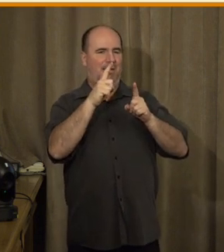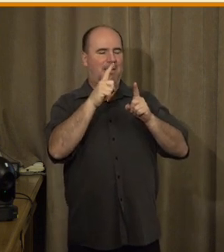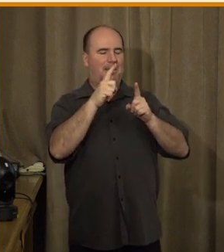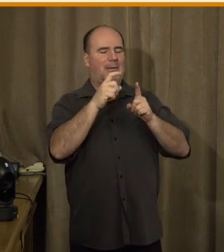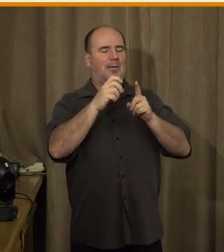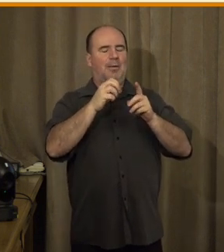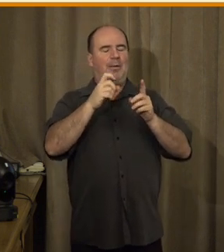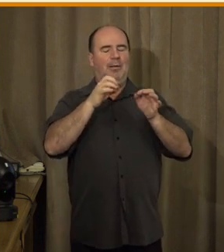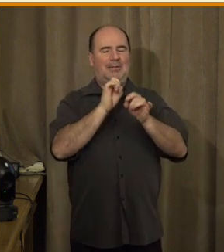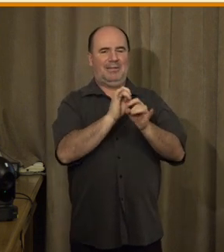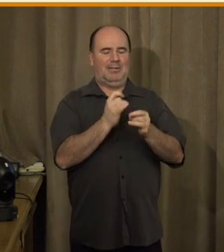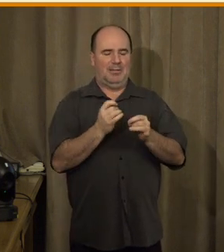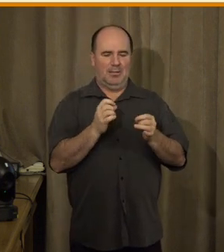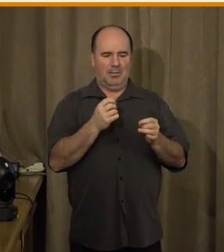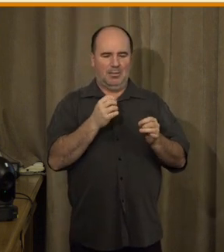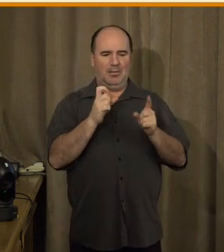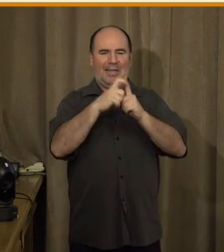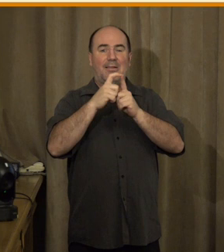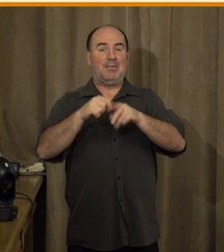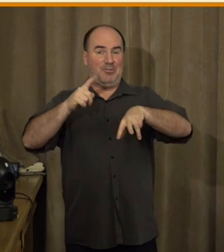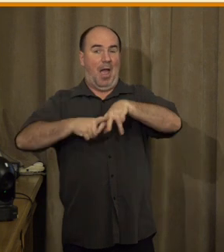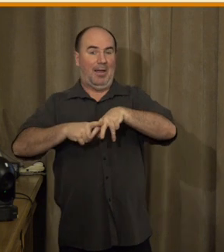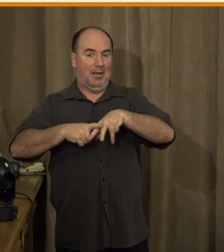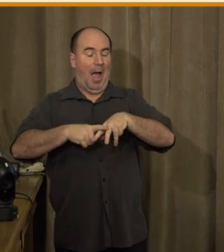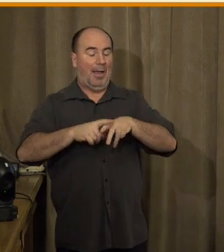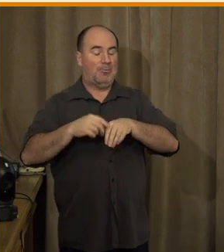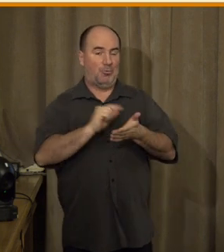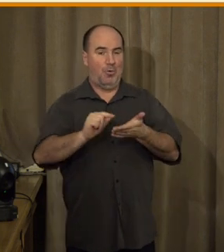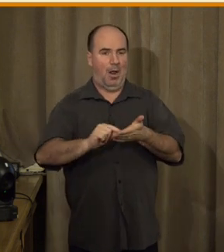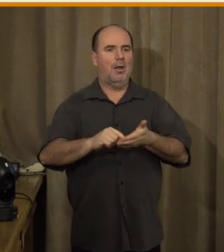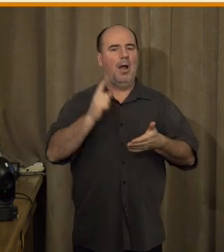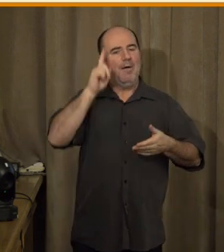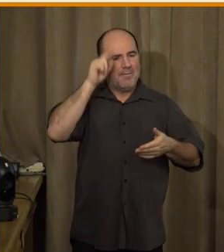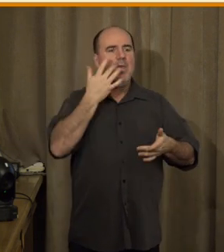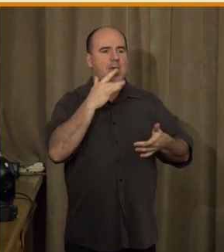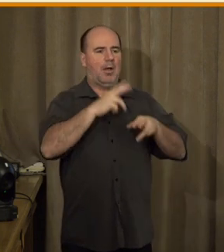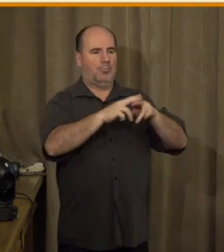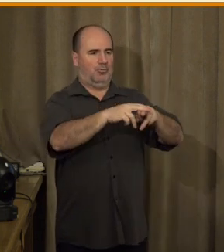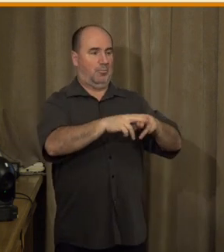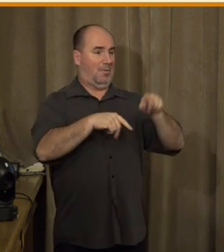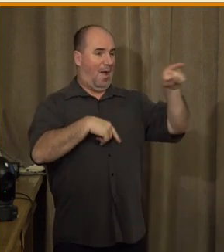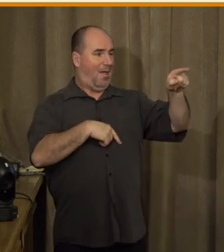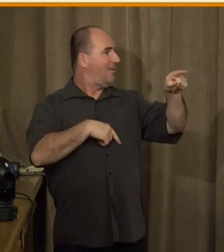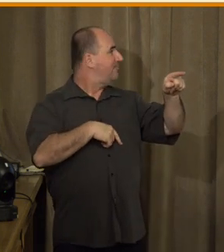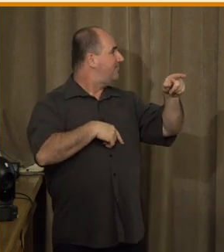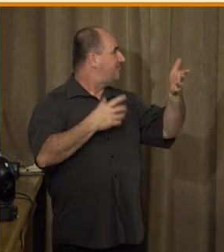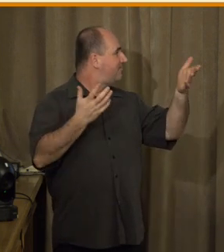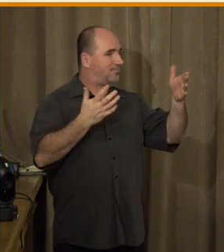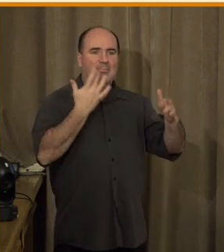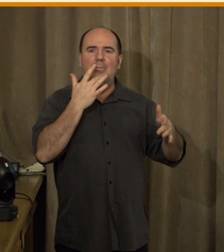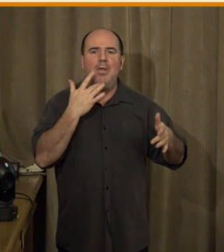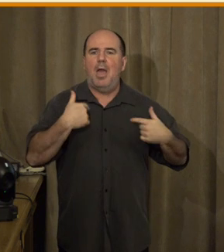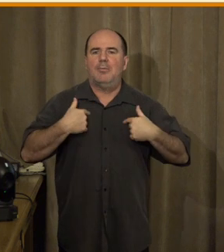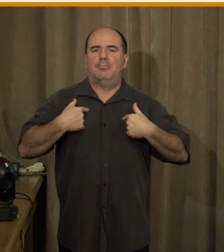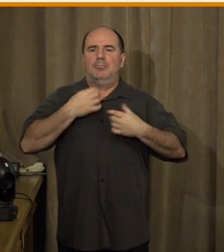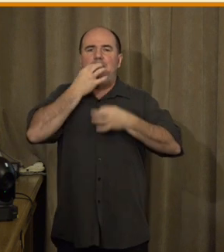by věděla, jakým způsobem má v této oblasti postupovat. Ale není to chyba ani té instituce, protože my ta